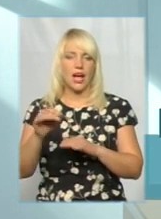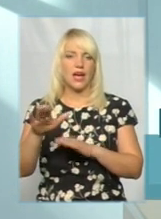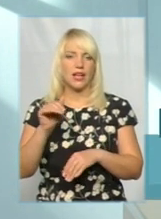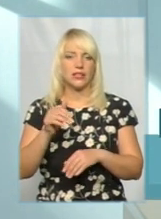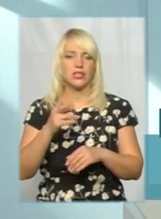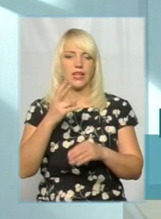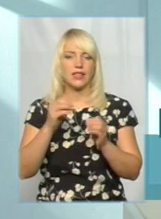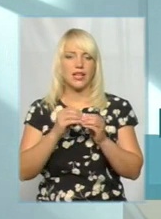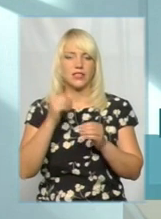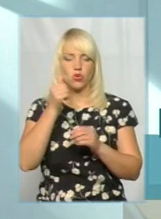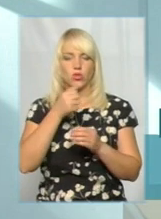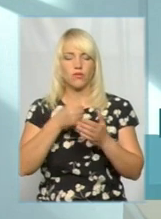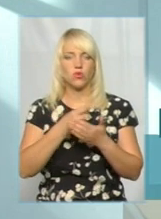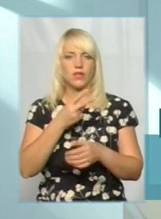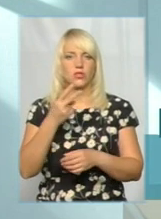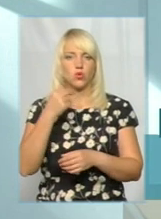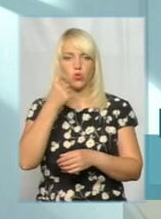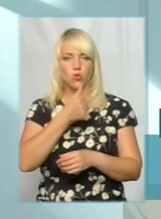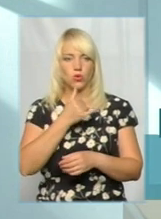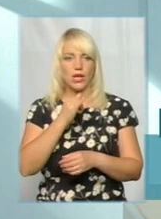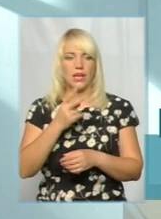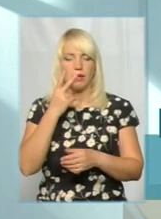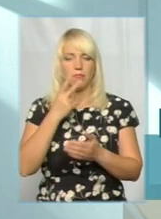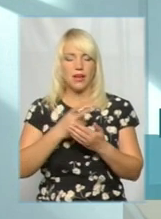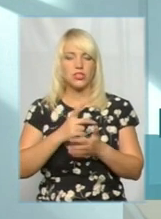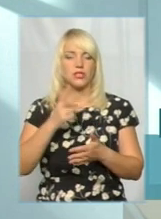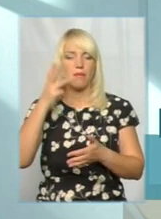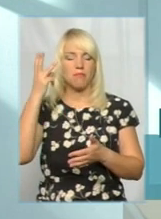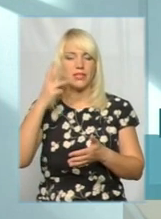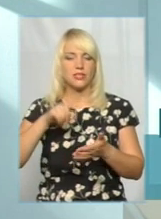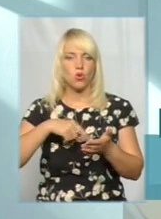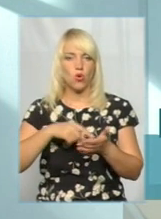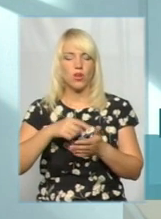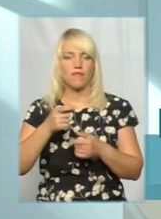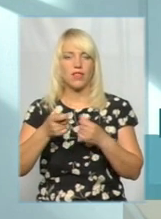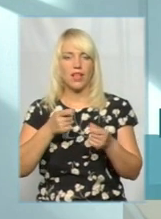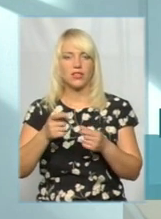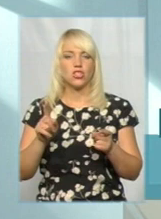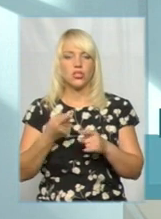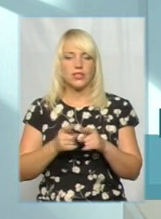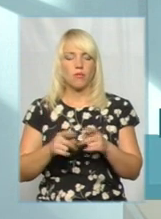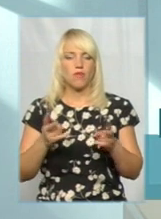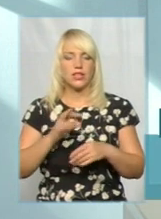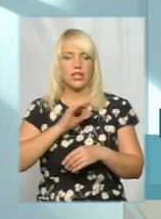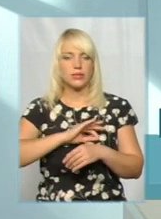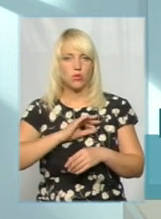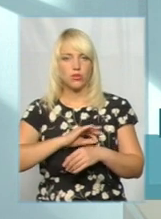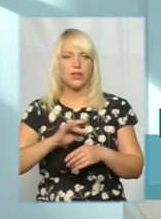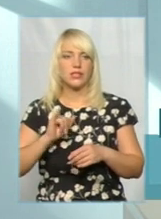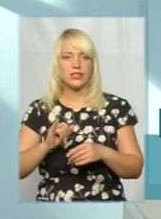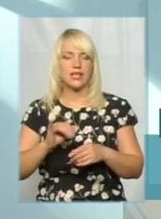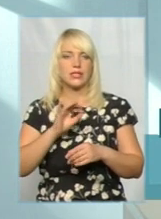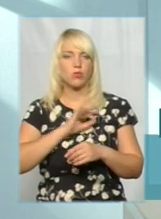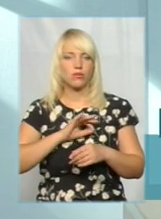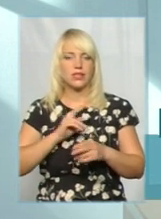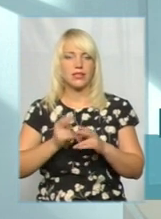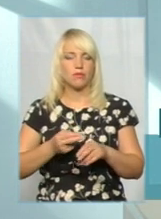2022 року і, звичайно, бачення міської влади таке, що вони мають експлуатуватися, ну і, звичайно, експлуатуватися безпечно.